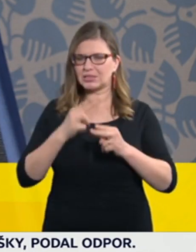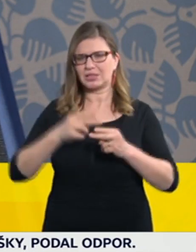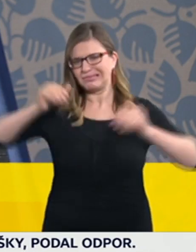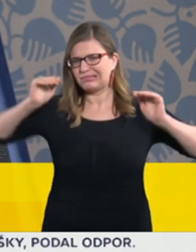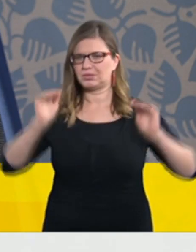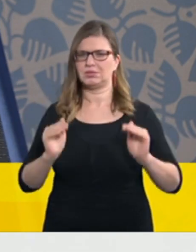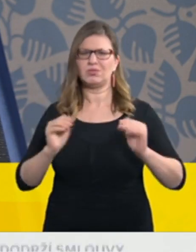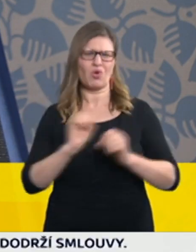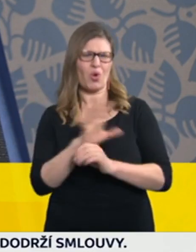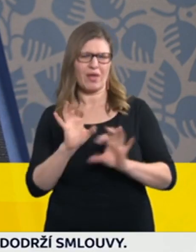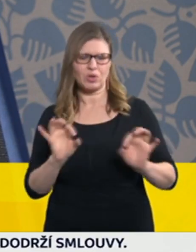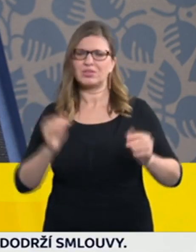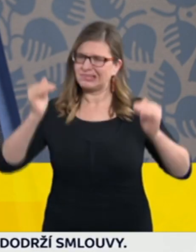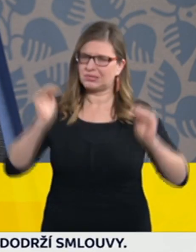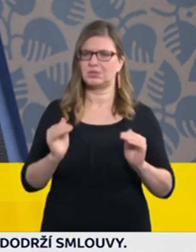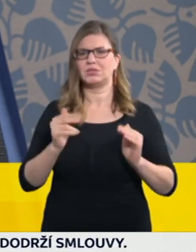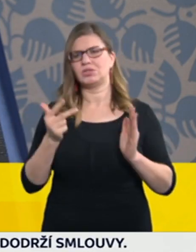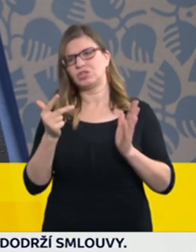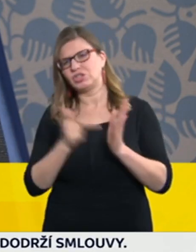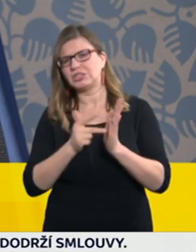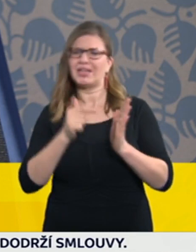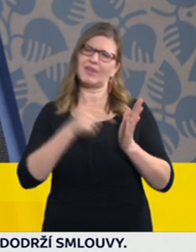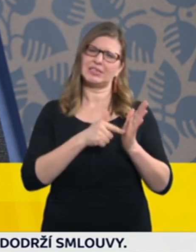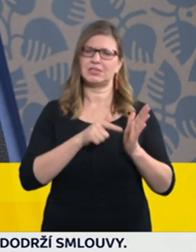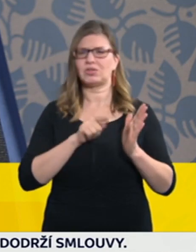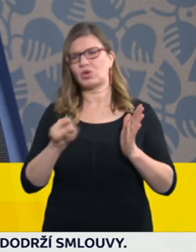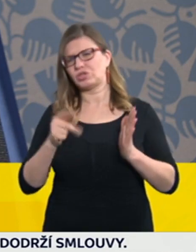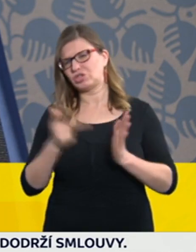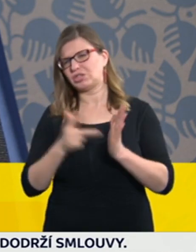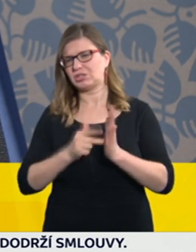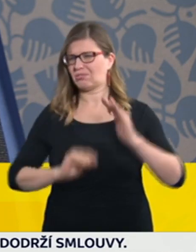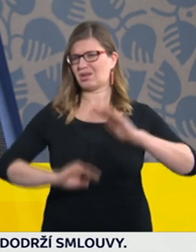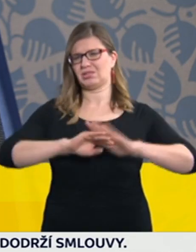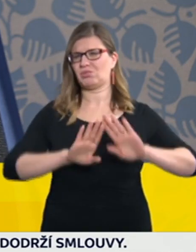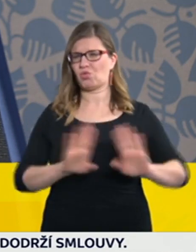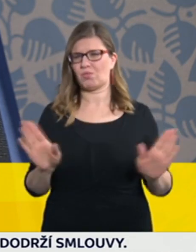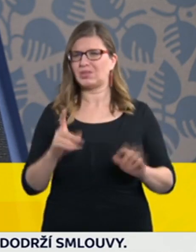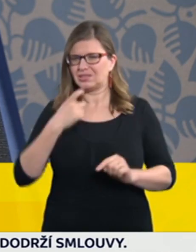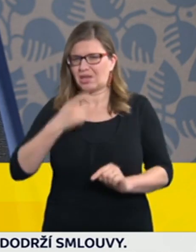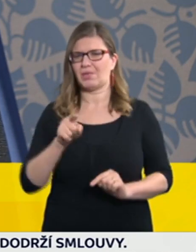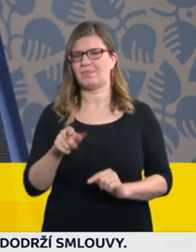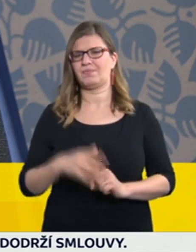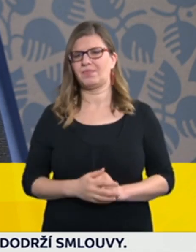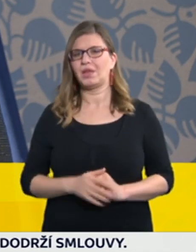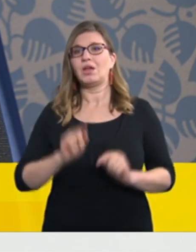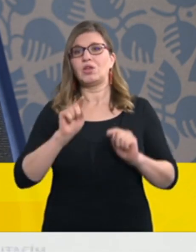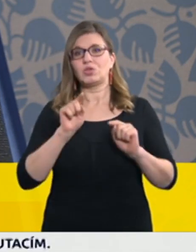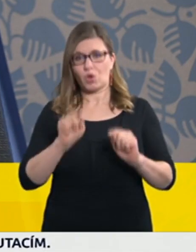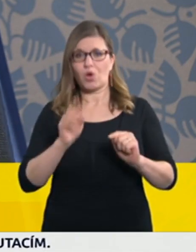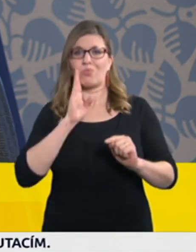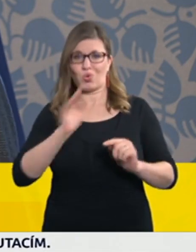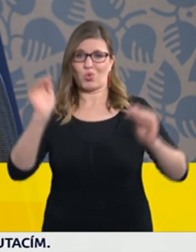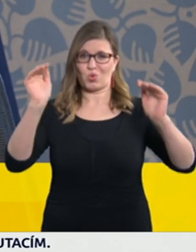tisíci podle toho, jak se situace bude vyvíjet a je to něco, co nám teprve umožní potom znovu